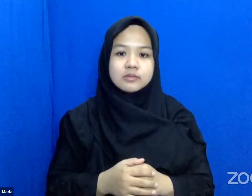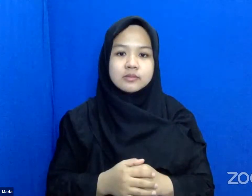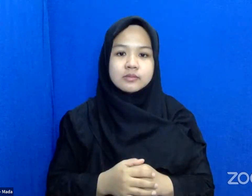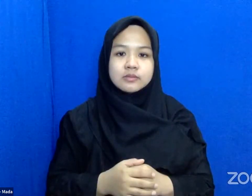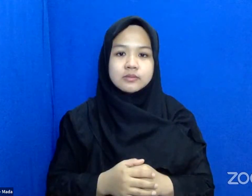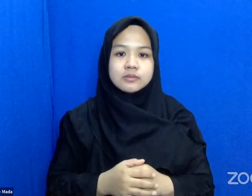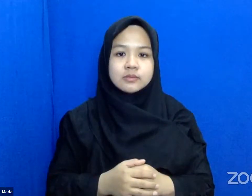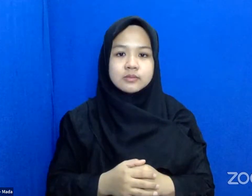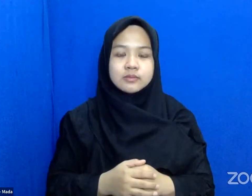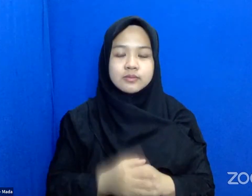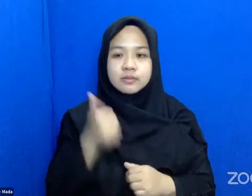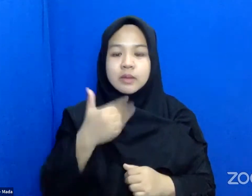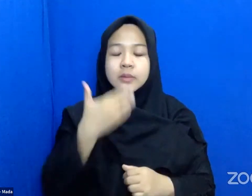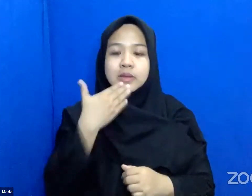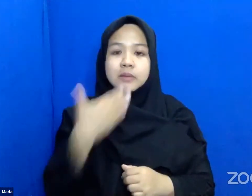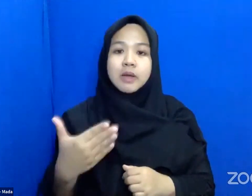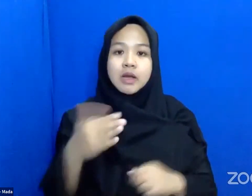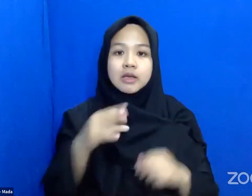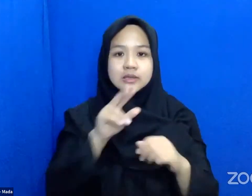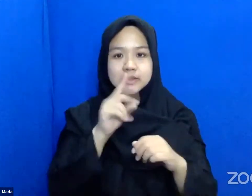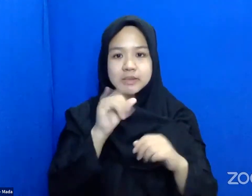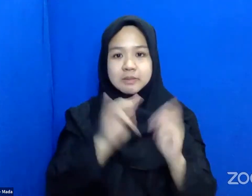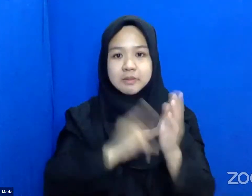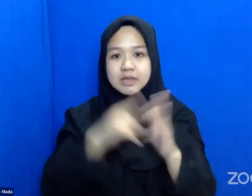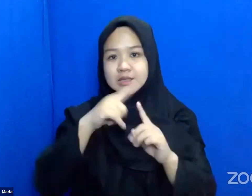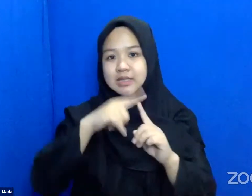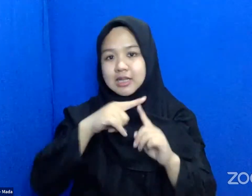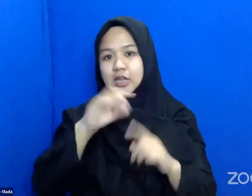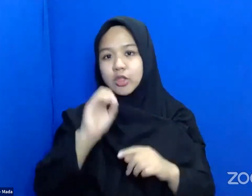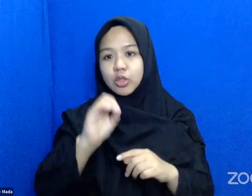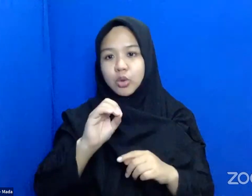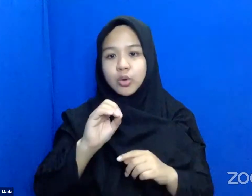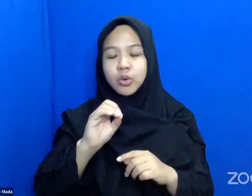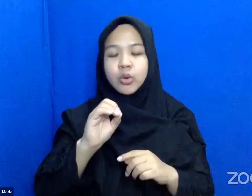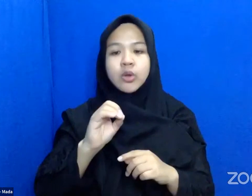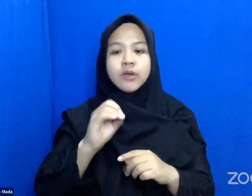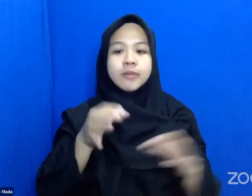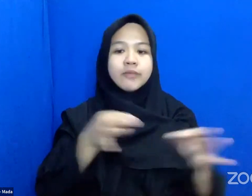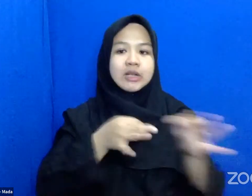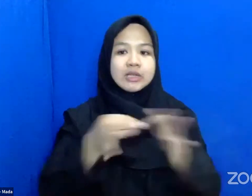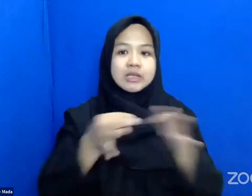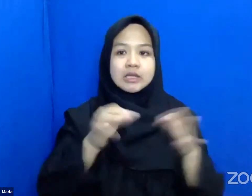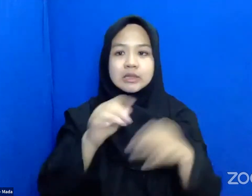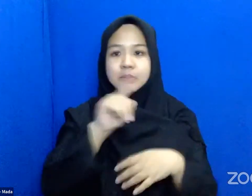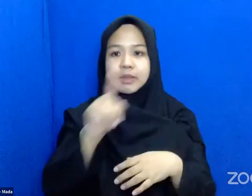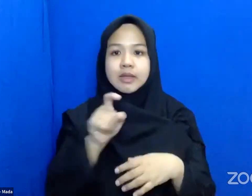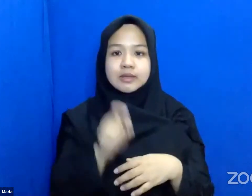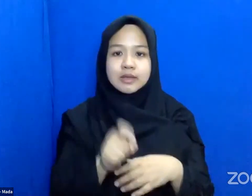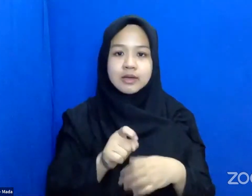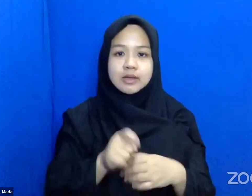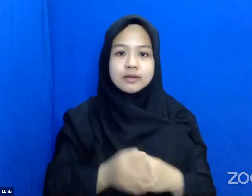Baik Terima kasih Mas Rinto Untuk Memfasilitasi Pertanyaannya